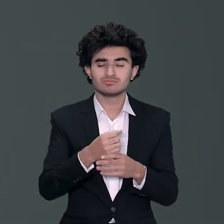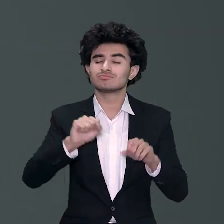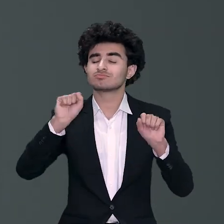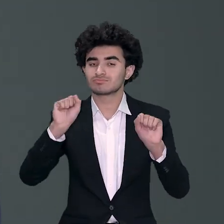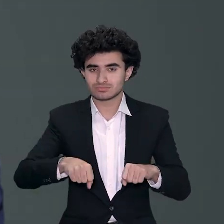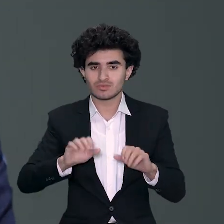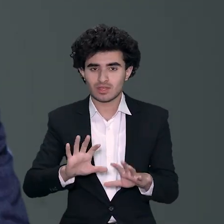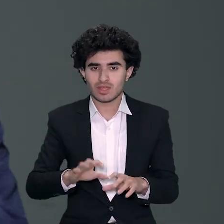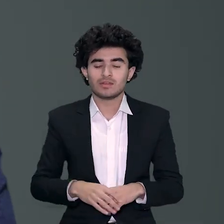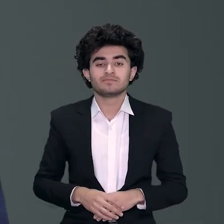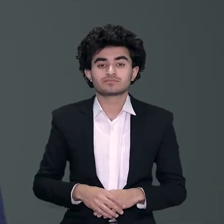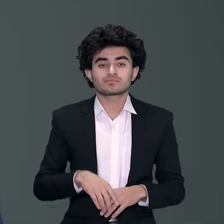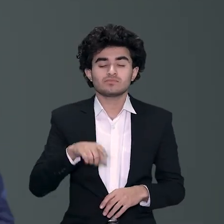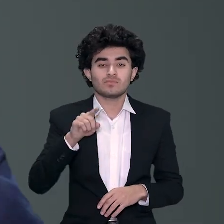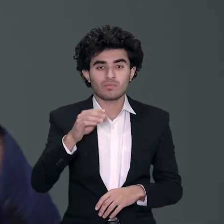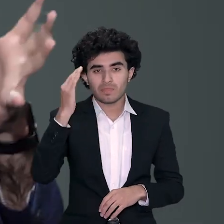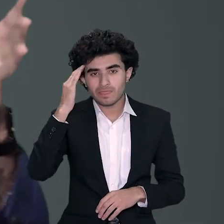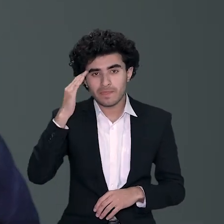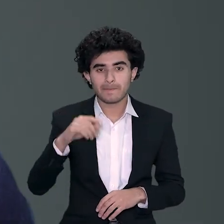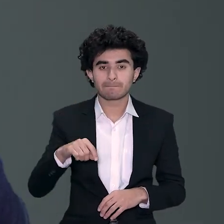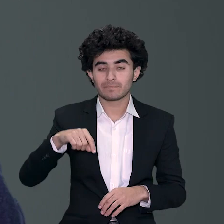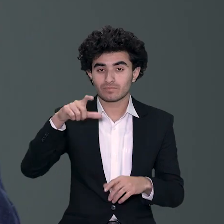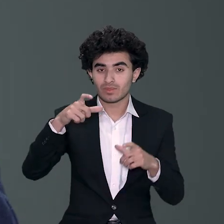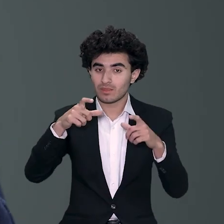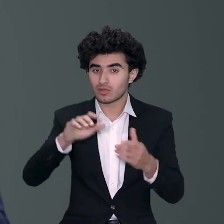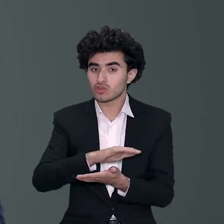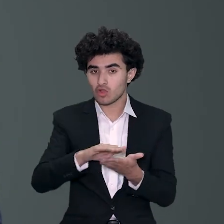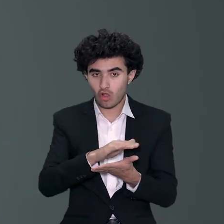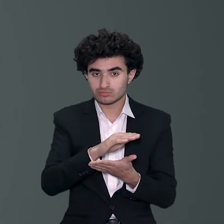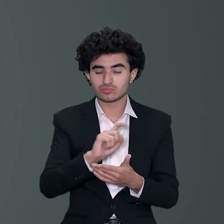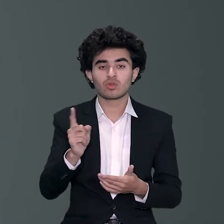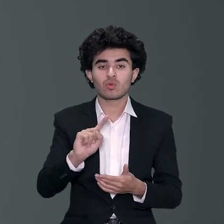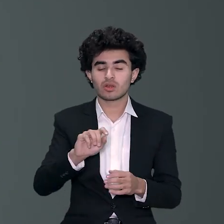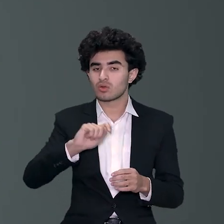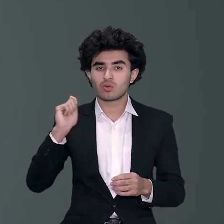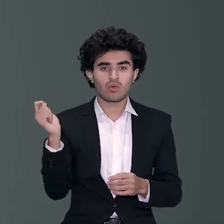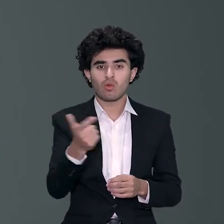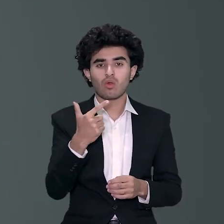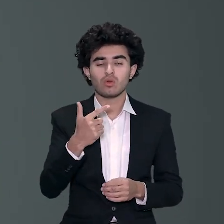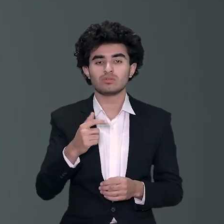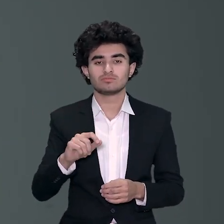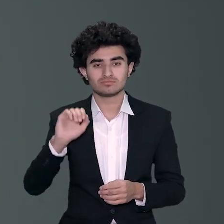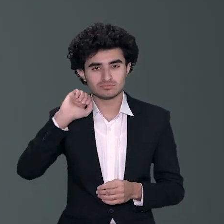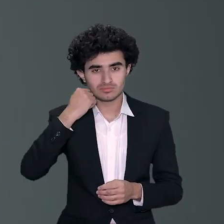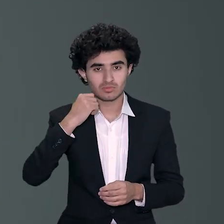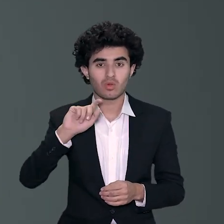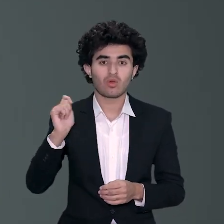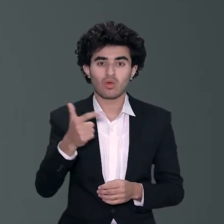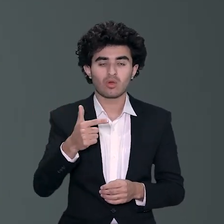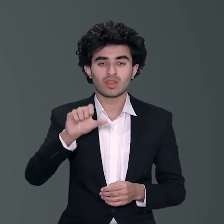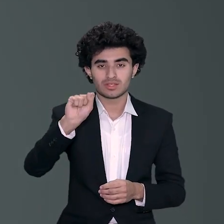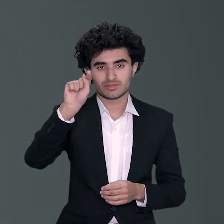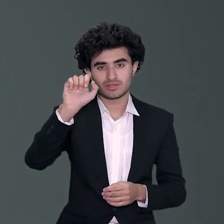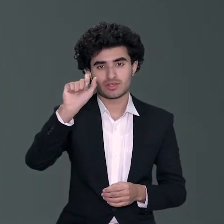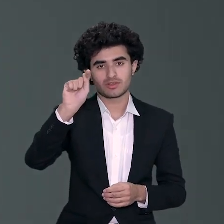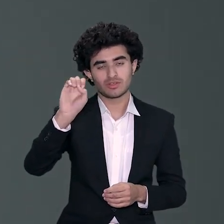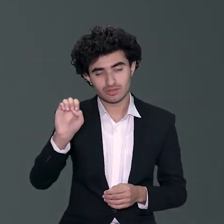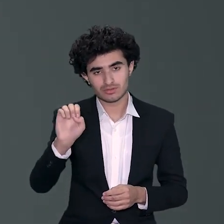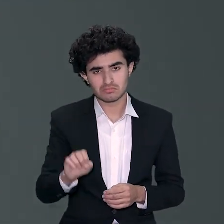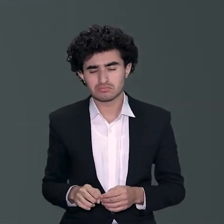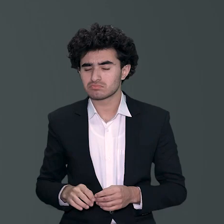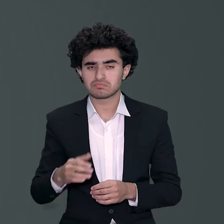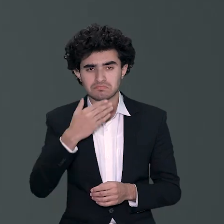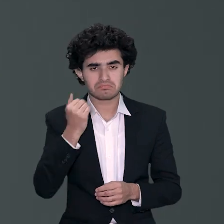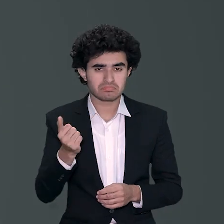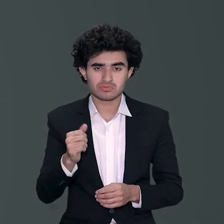نہیں ہے ایک ایسی جگہ پہ جہاں پہ پورے صوبے کے ٹاپ نوچ بچے آ رہے ہیں اور اس میں بھی ایک ایسا ہاؤسٹل جو صرف ٹاپرز کے لیے بنا ہے وہ